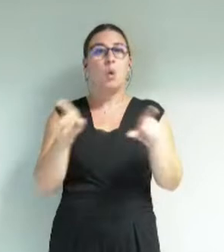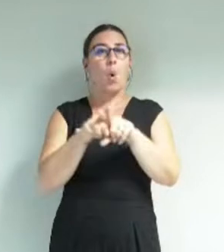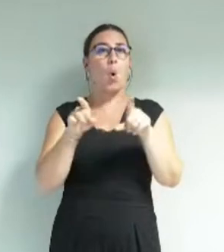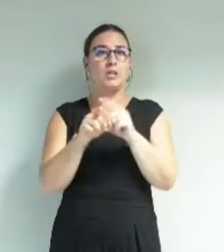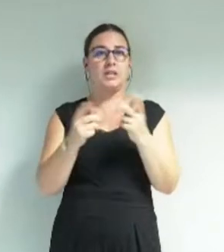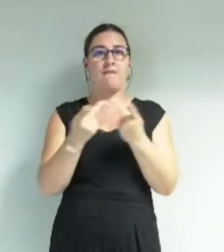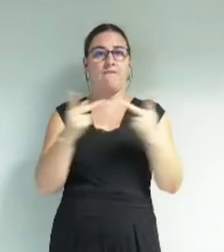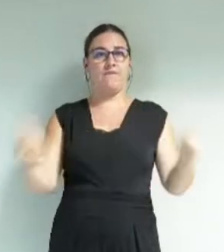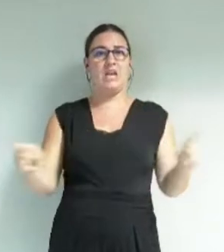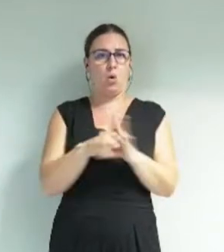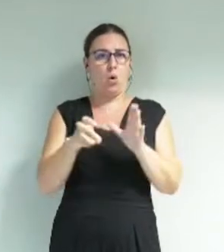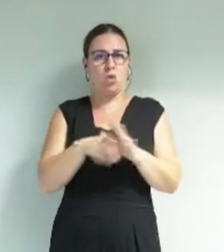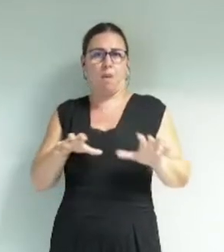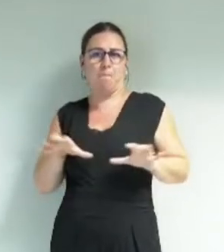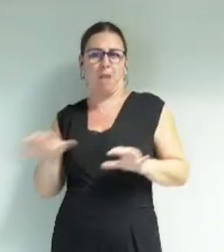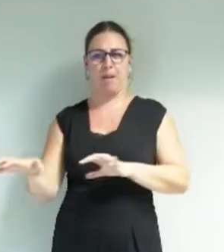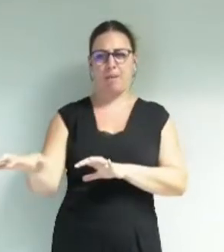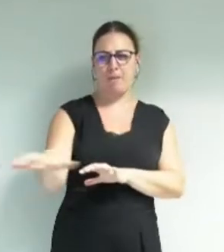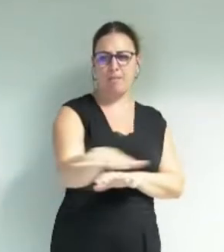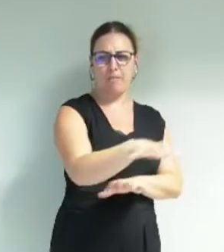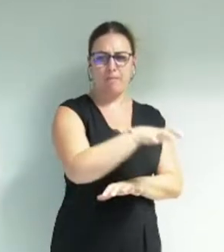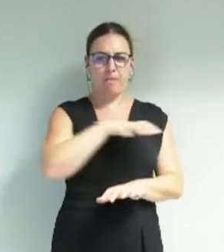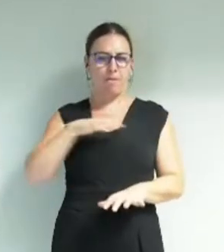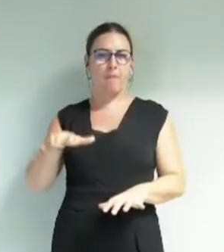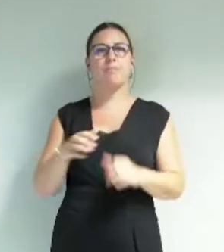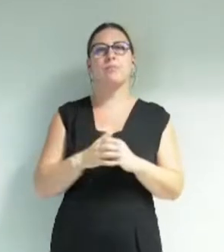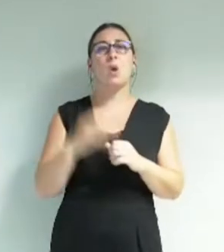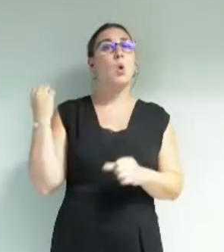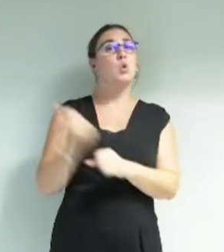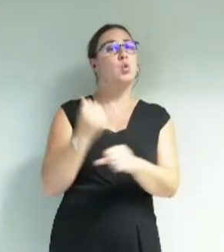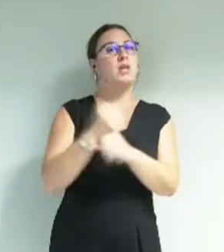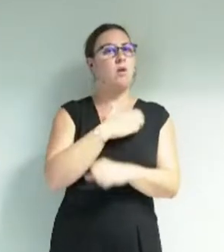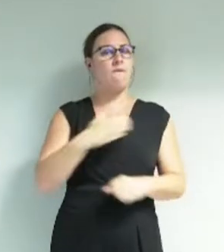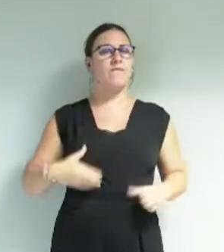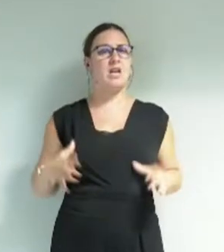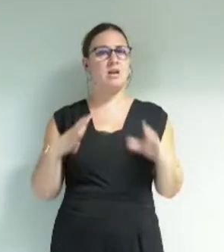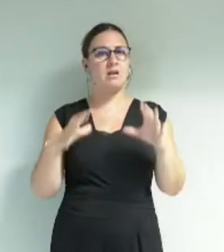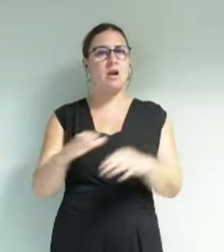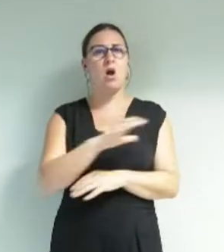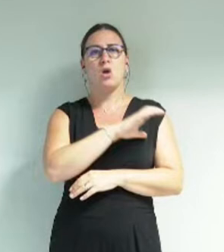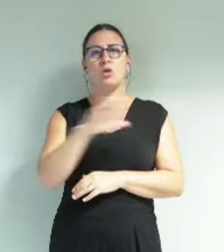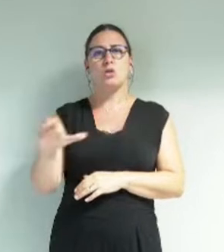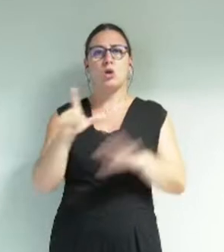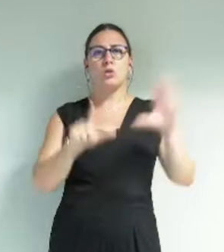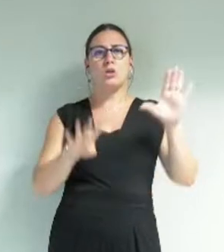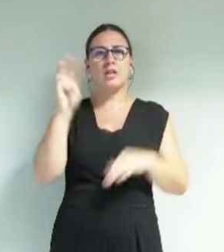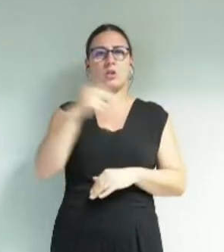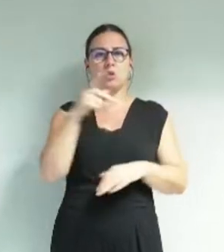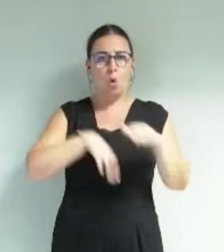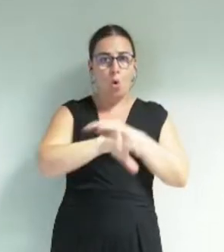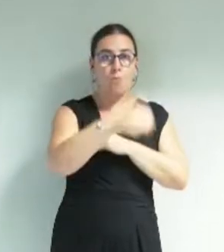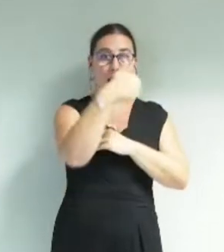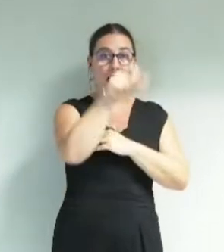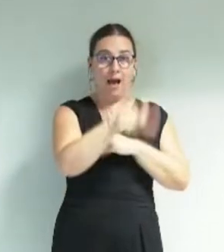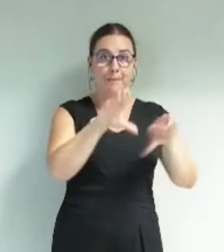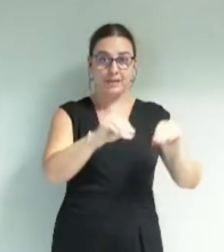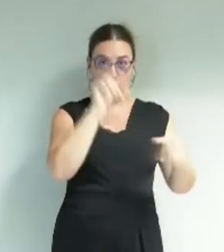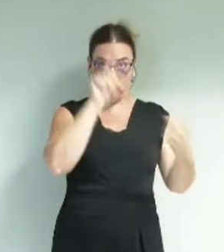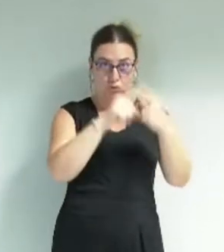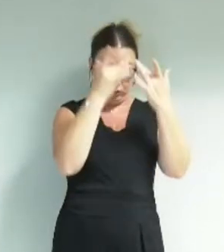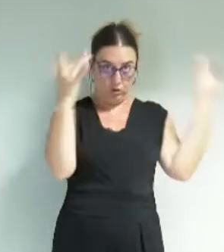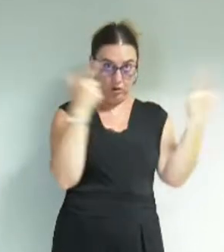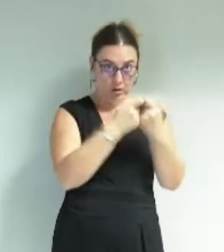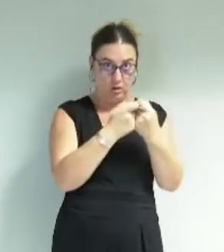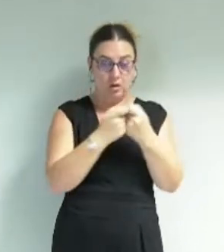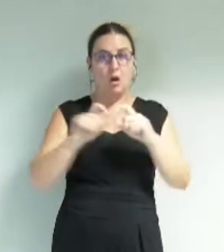territoire communal. La ville de Grenoble consacre chaque année 174 euros par habitante et habitant à la culture pour un